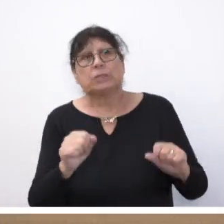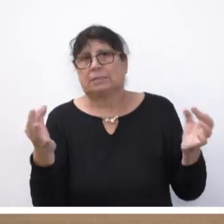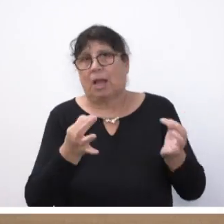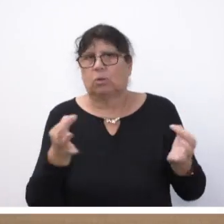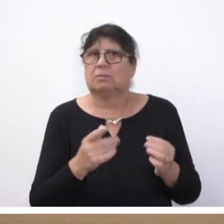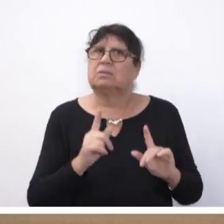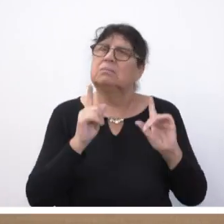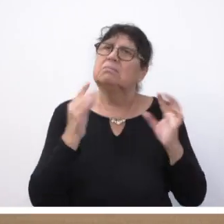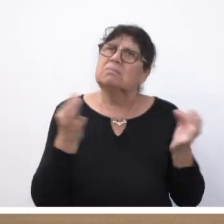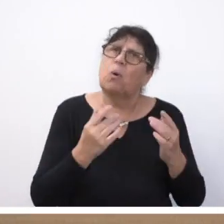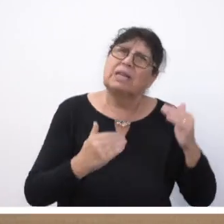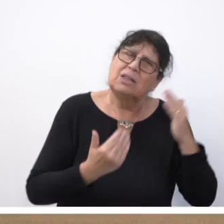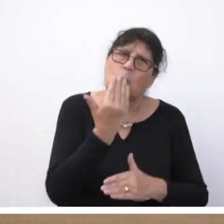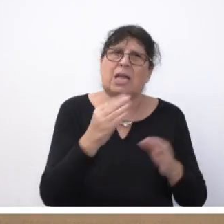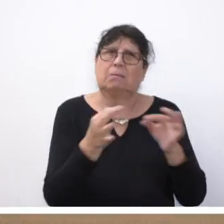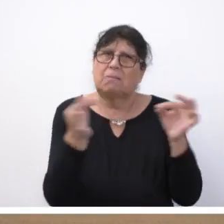müssen neue Maßnahmen ergreifen